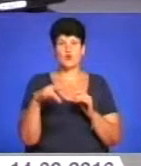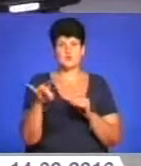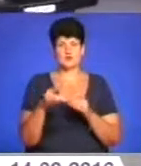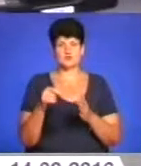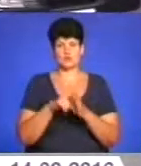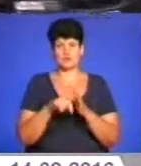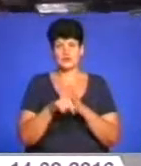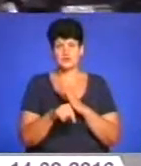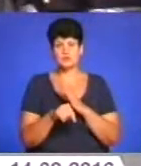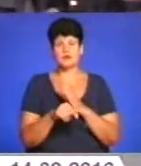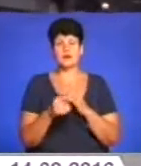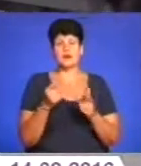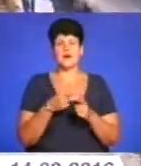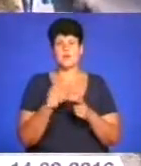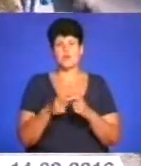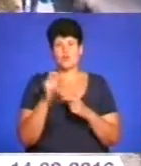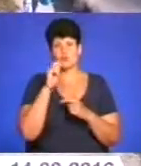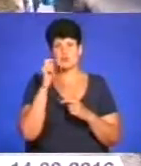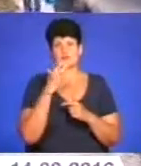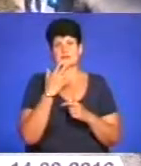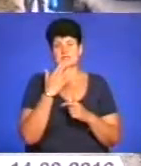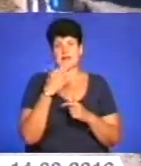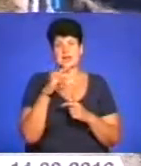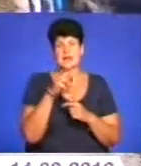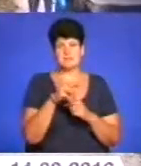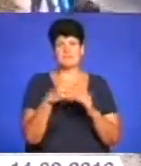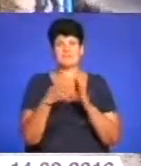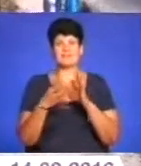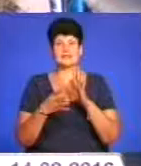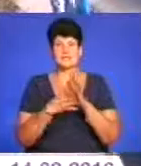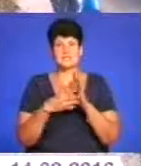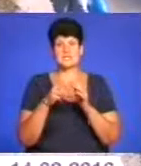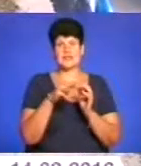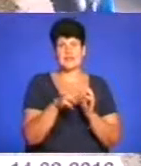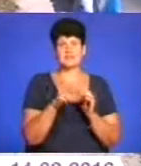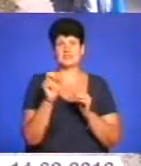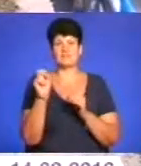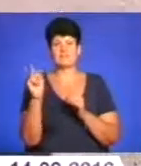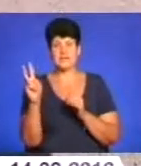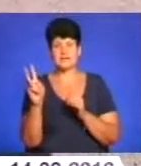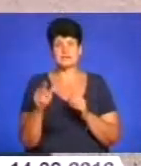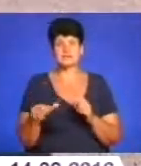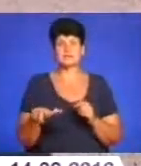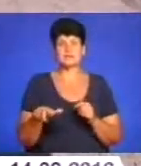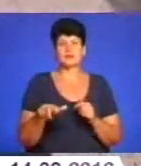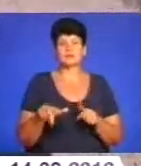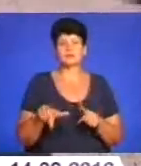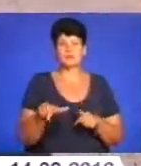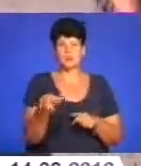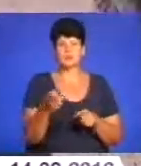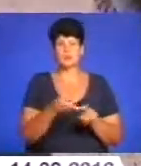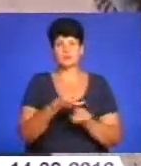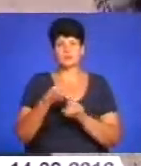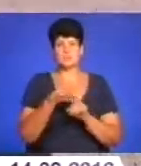маршрути, або українське національне маркування – це М19 і М12, траси, які сполучають фактично